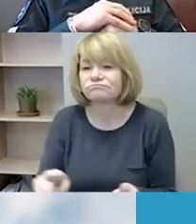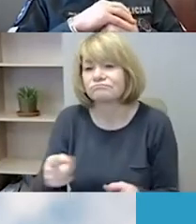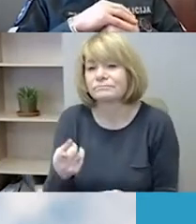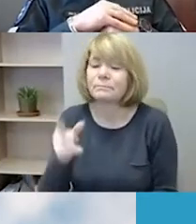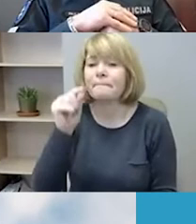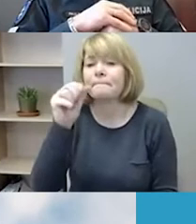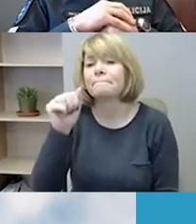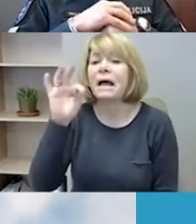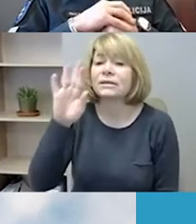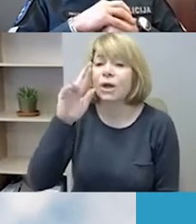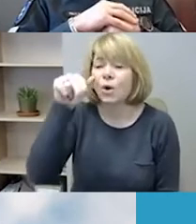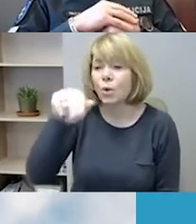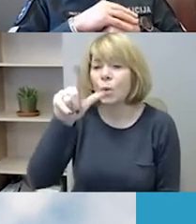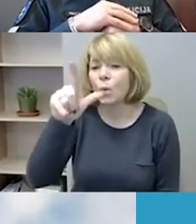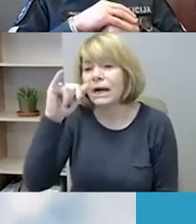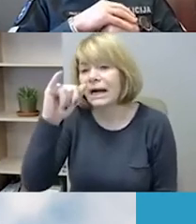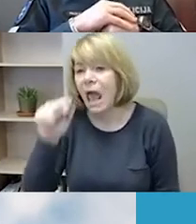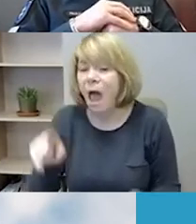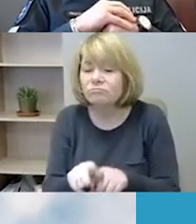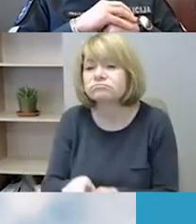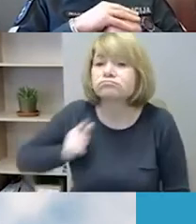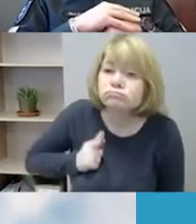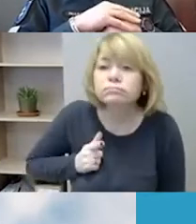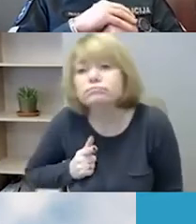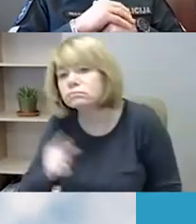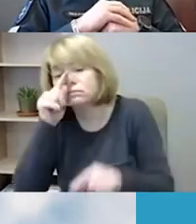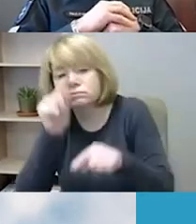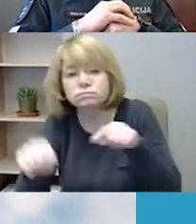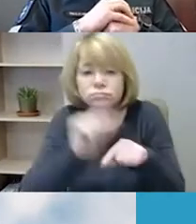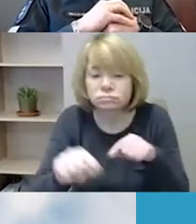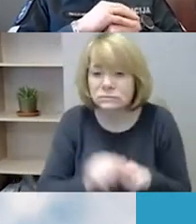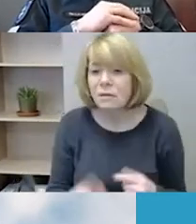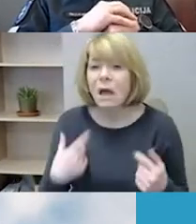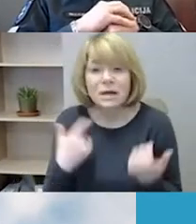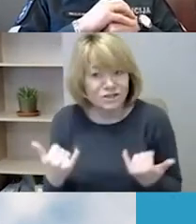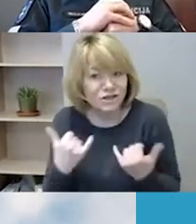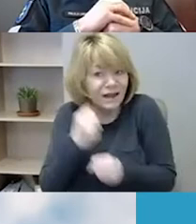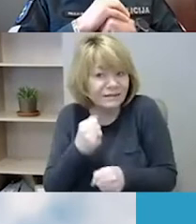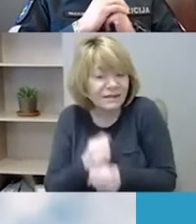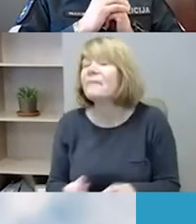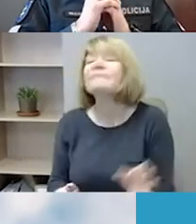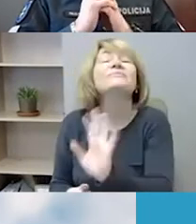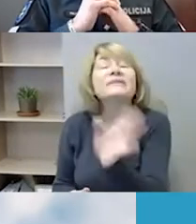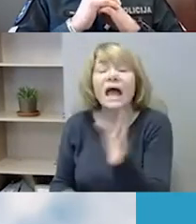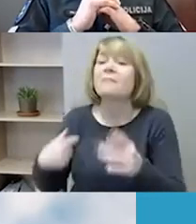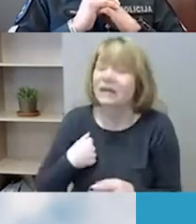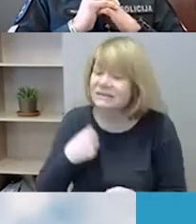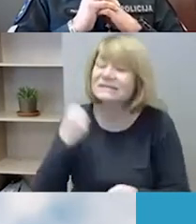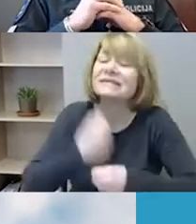nedirbame šioje erdvėje, mes dirbame, bet šiandien turbūt daugiau vykdume tam tikrą žvalgybinę veiklą kibernetinėje erdvėje.